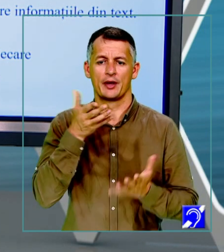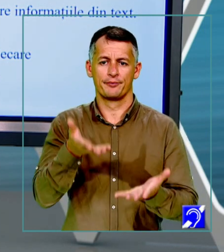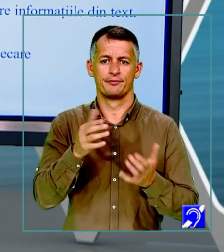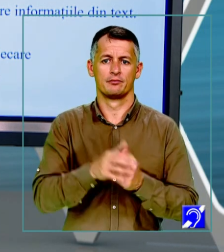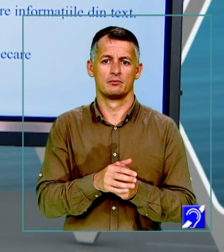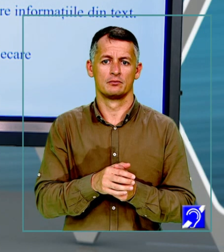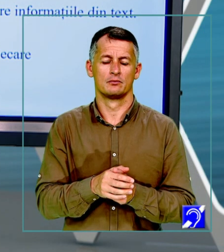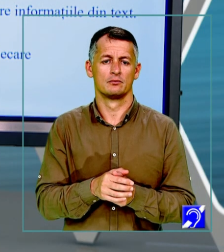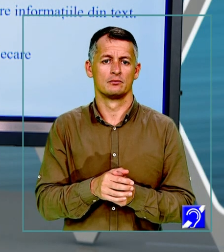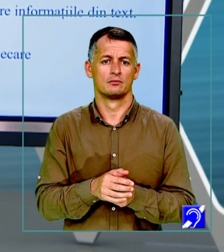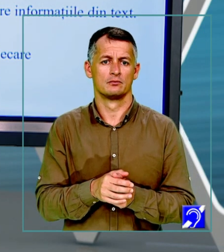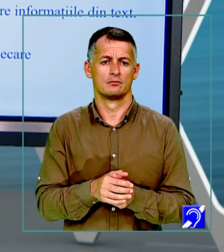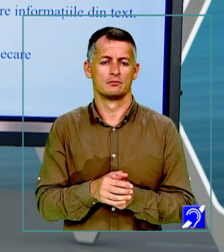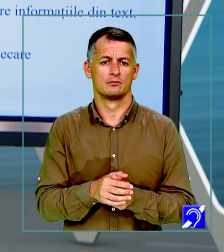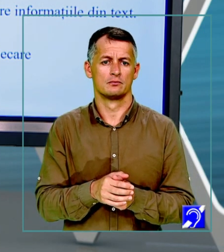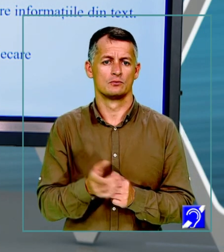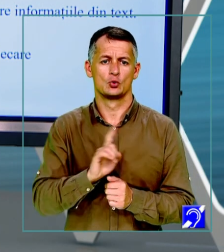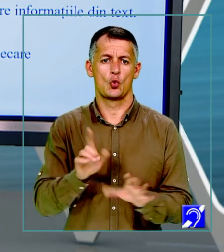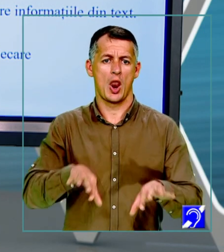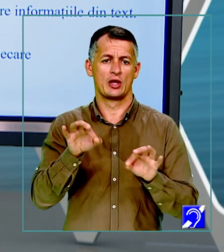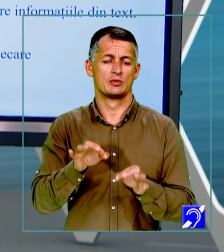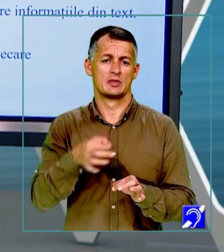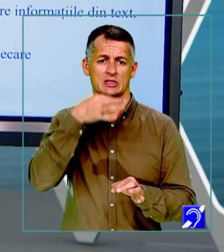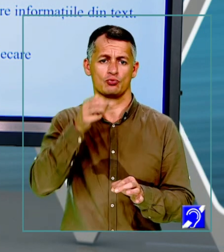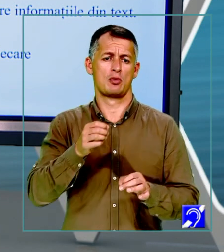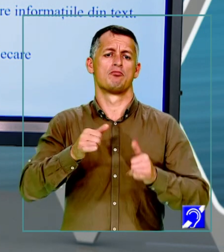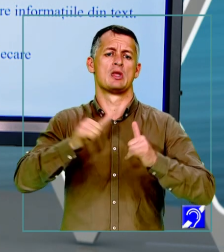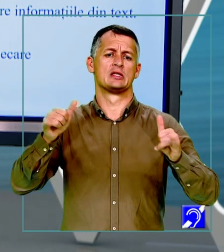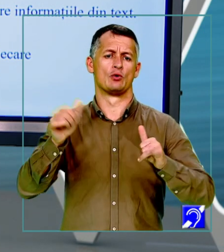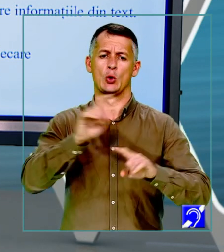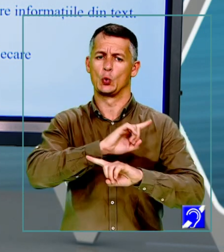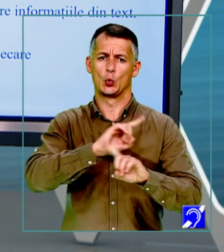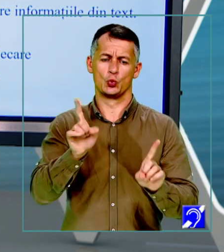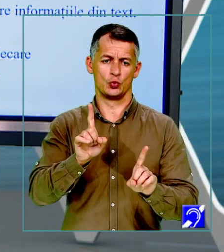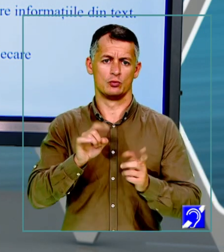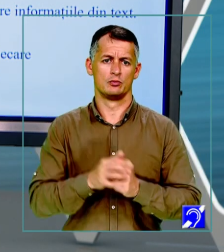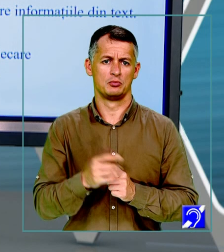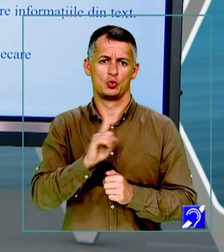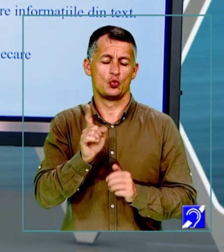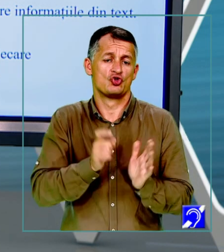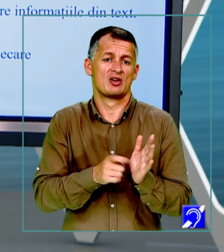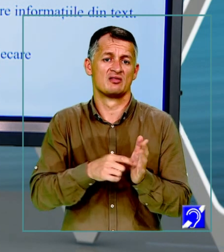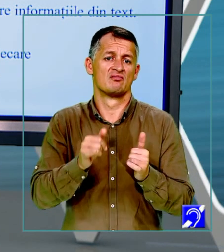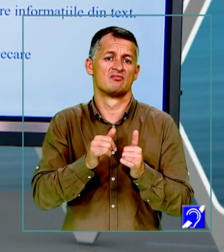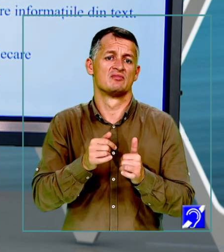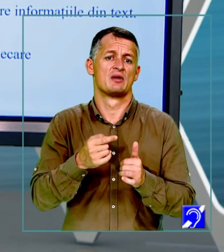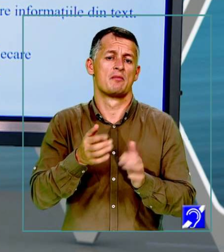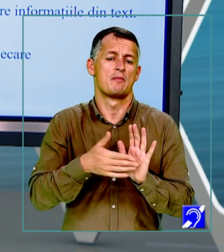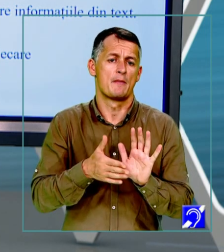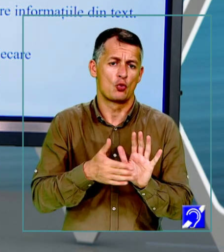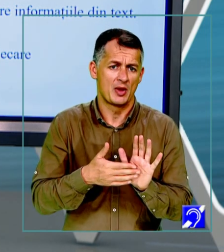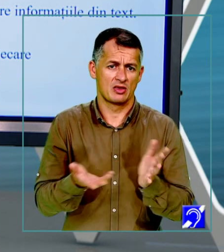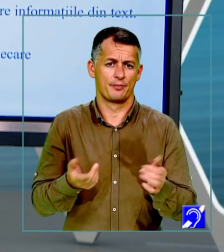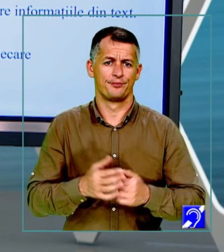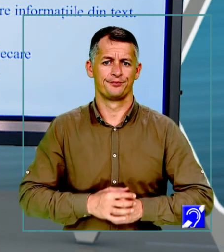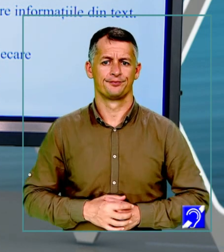nu alegem să răspundem aici elaborat, pentru că nu ni se cere să prezentăm, să explicăm, să argumentăm.